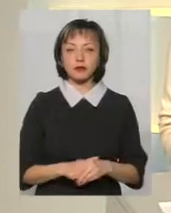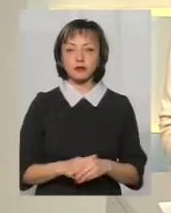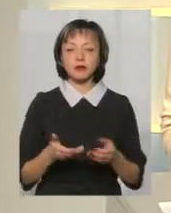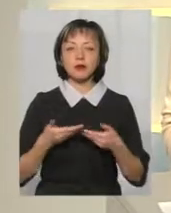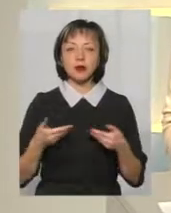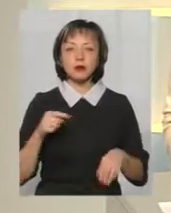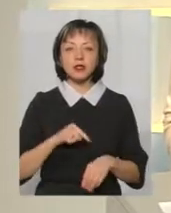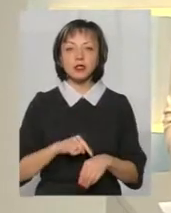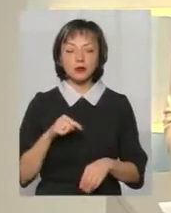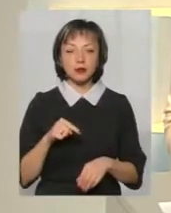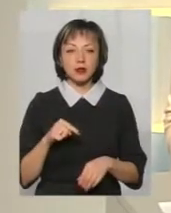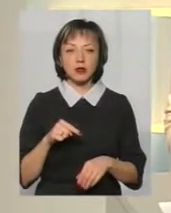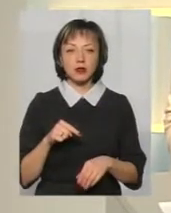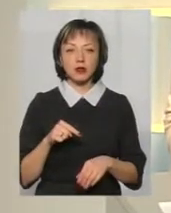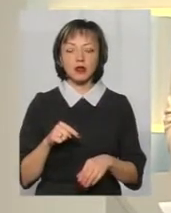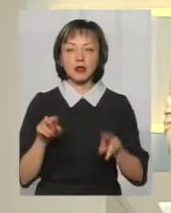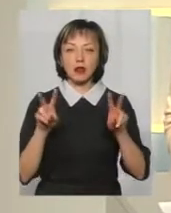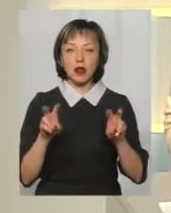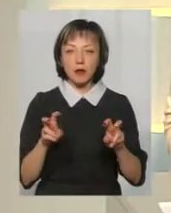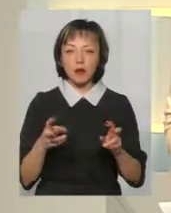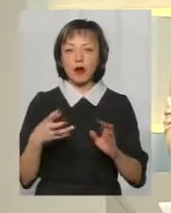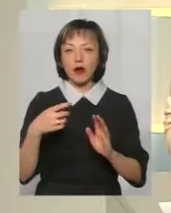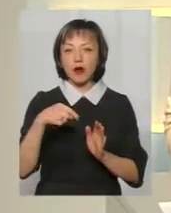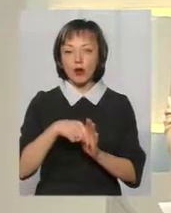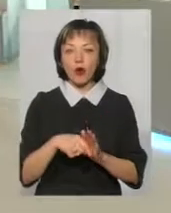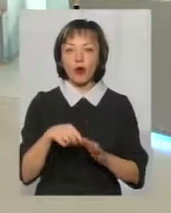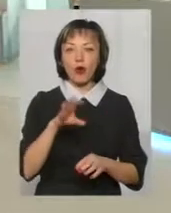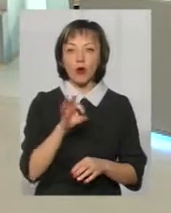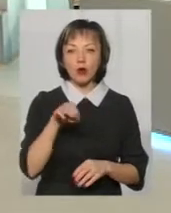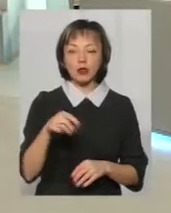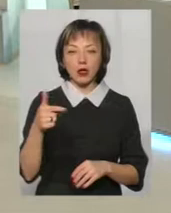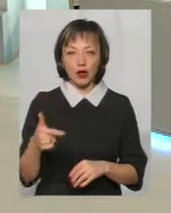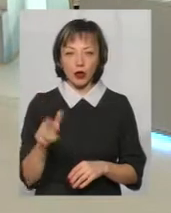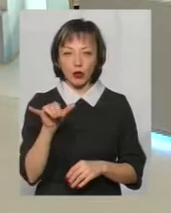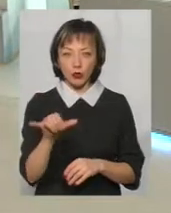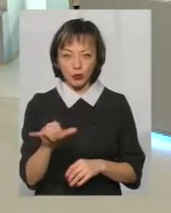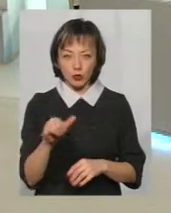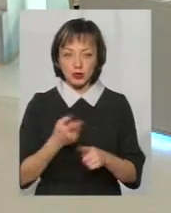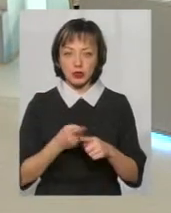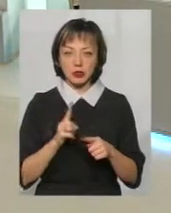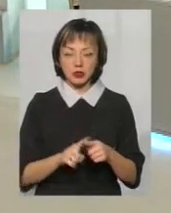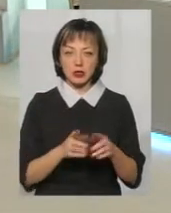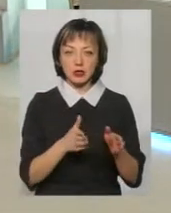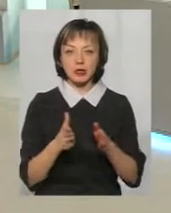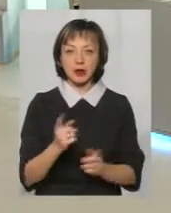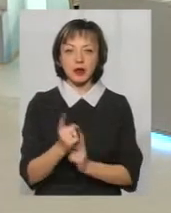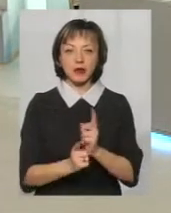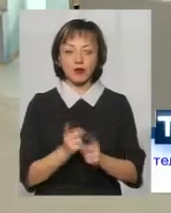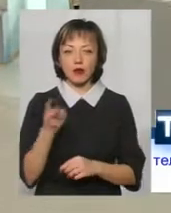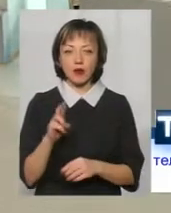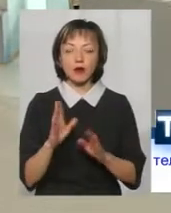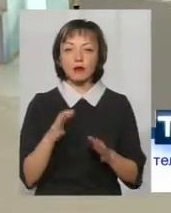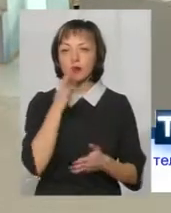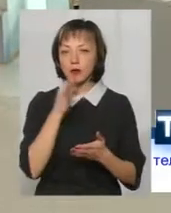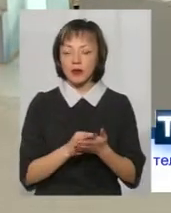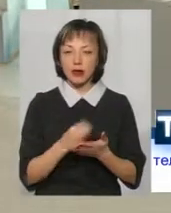зачепили роль все ж таки об'єднаних територіальних громад у цій системі реформування. Яка буде